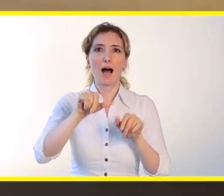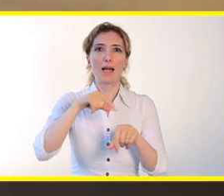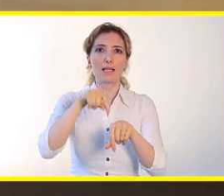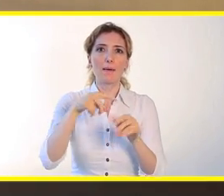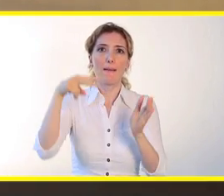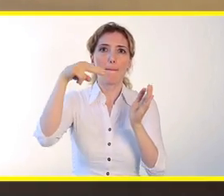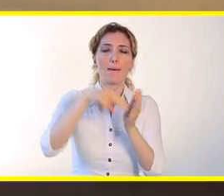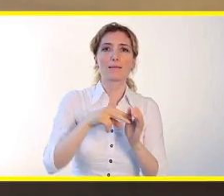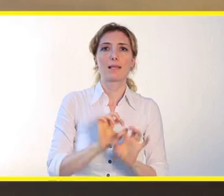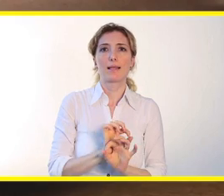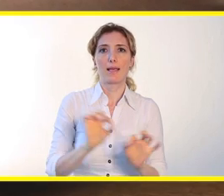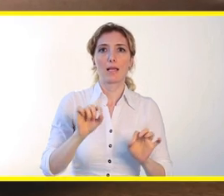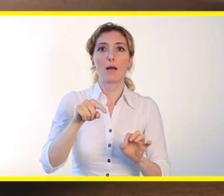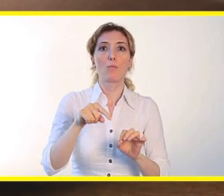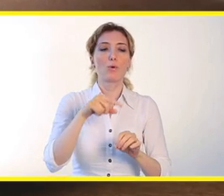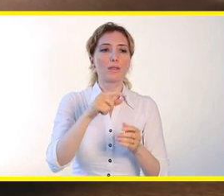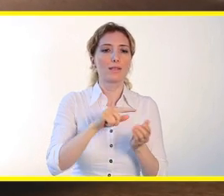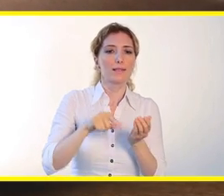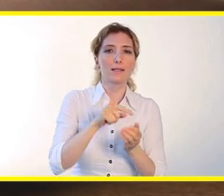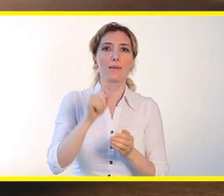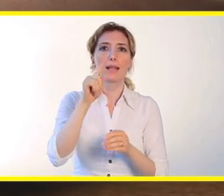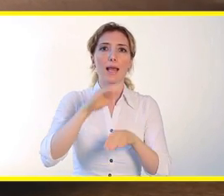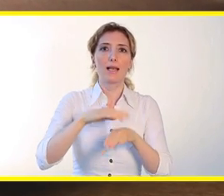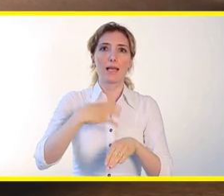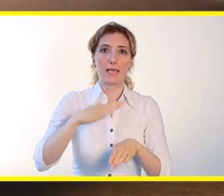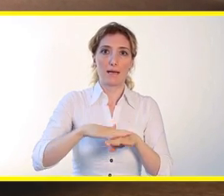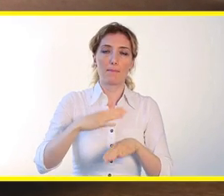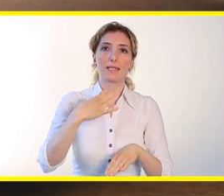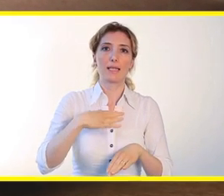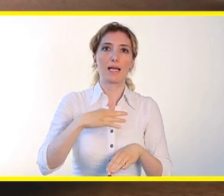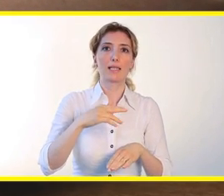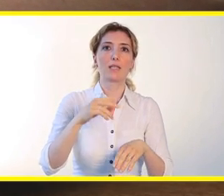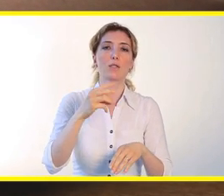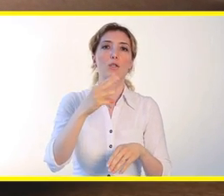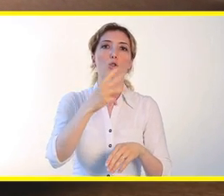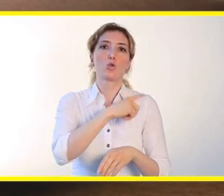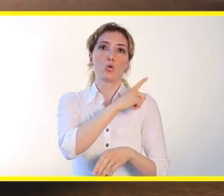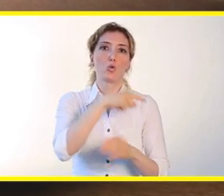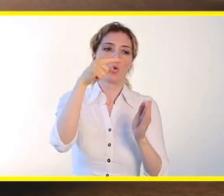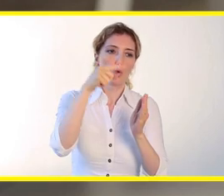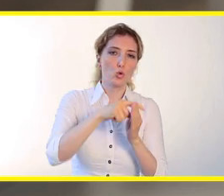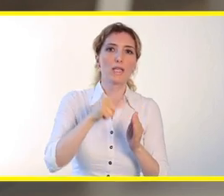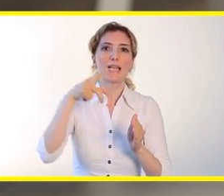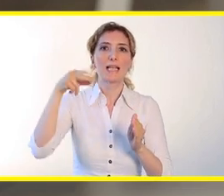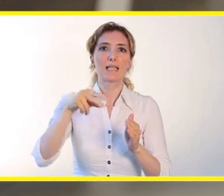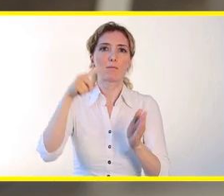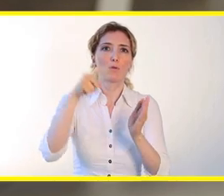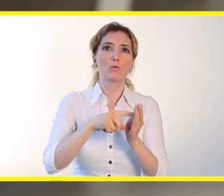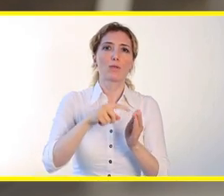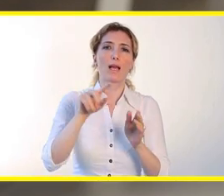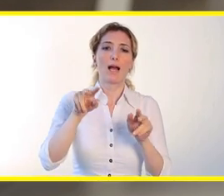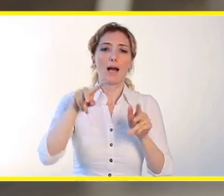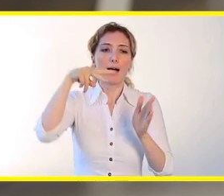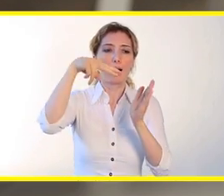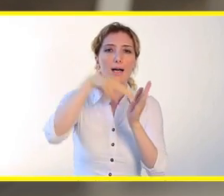Bu işlemi tek elle yapmak isterseniz güç tuşuna ve ses kısma tuşuna aynı anda basarak 1-2 saniye boyunca